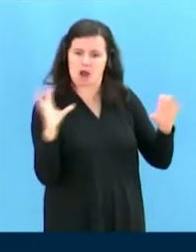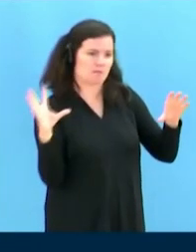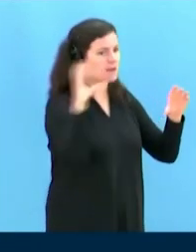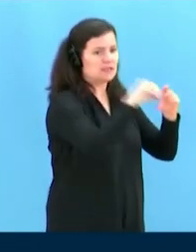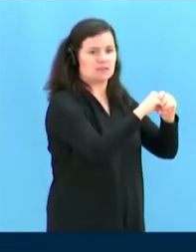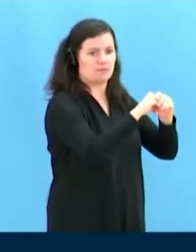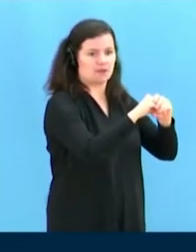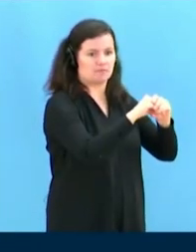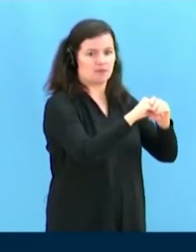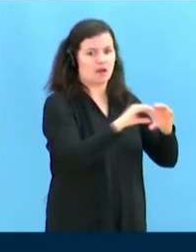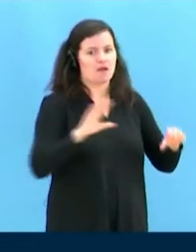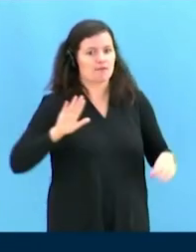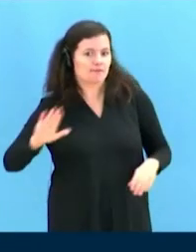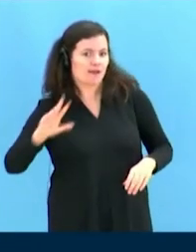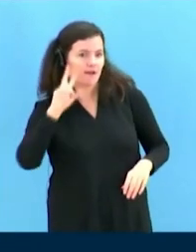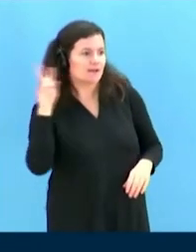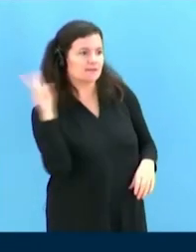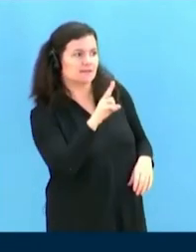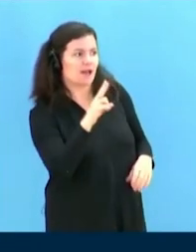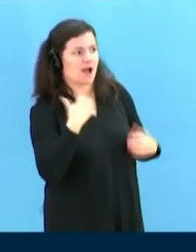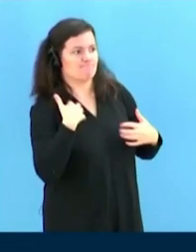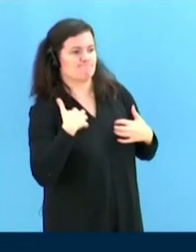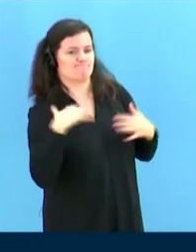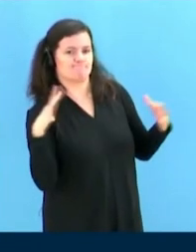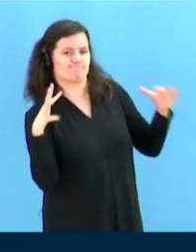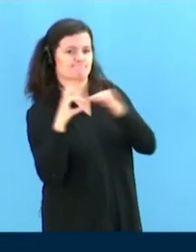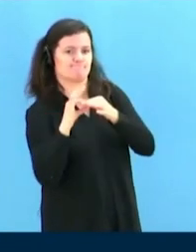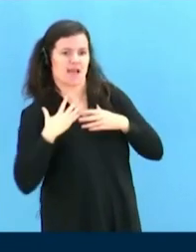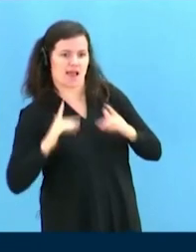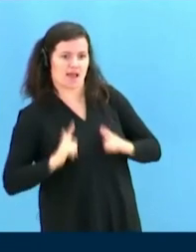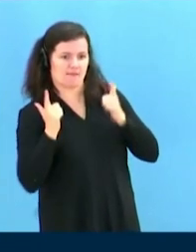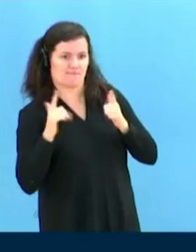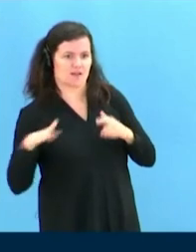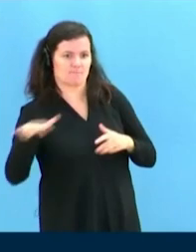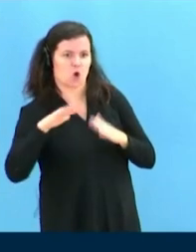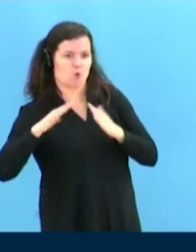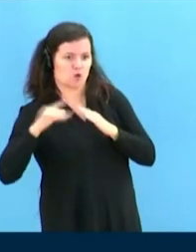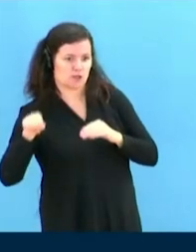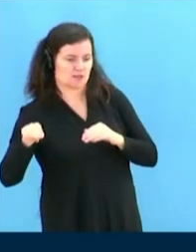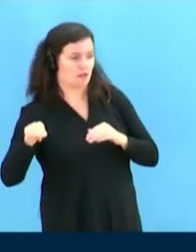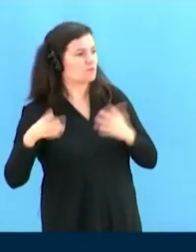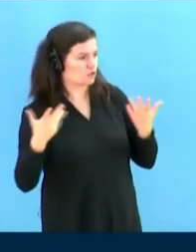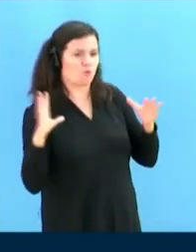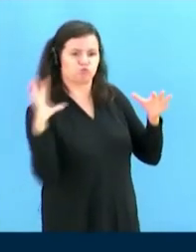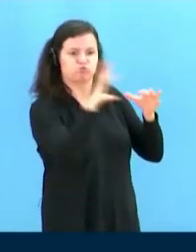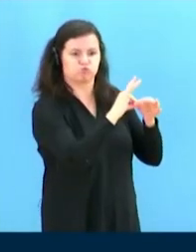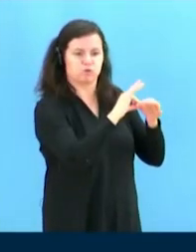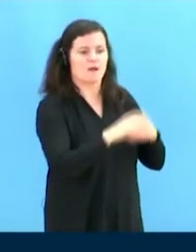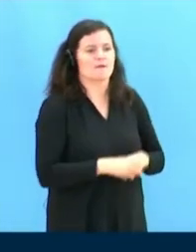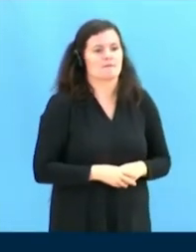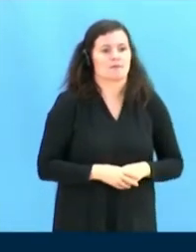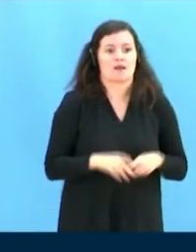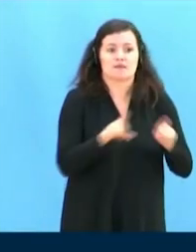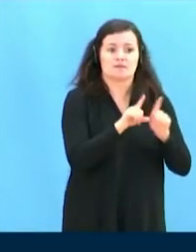intérêts. Au minimum, ils devraient être autorisés à participer aux sessions ordinaires et extraordinaires du Conseil, au dialogue